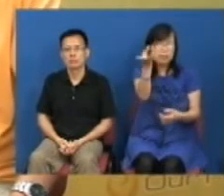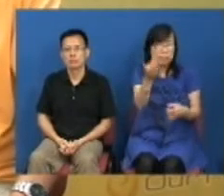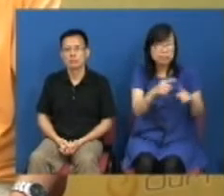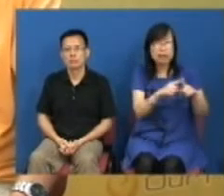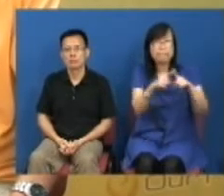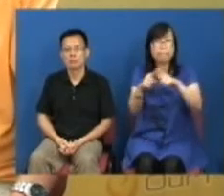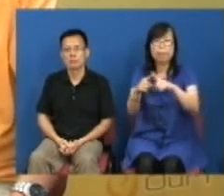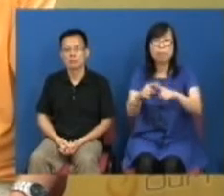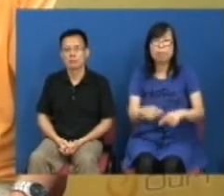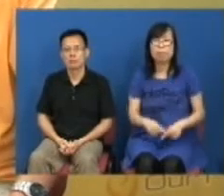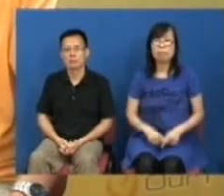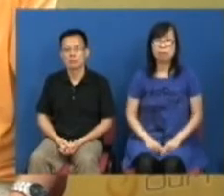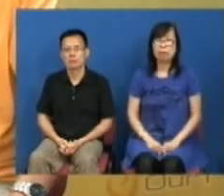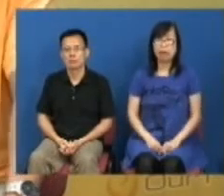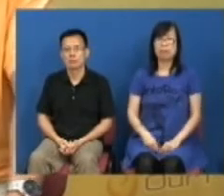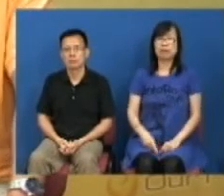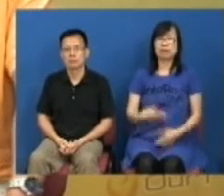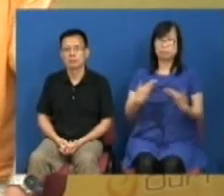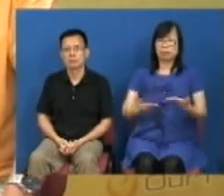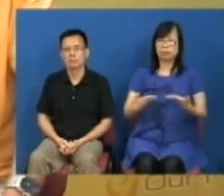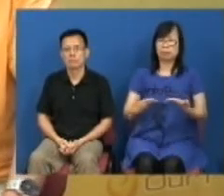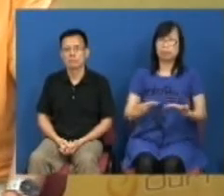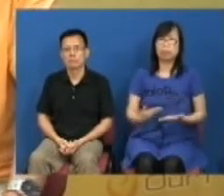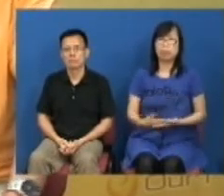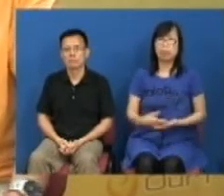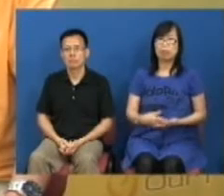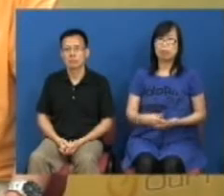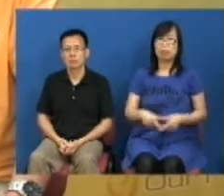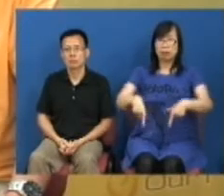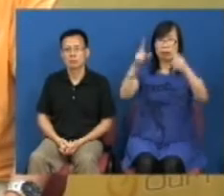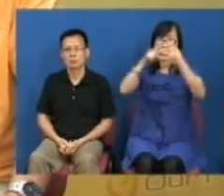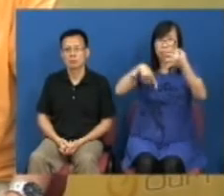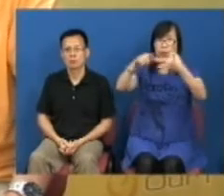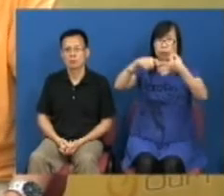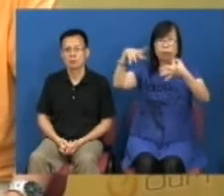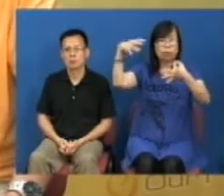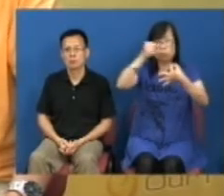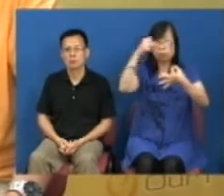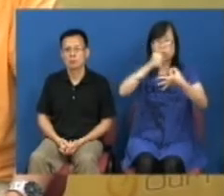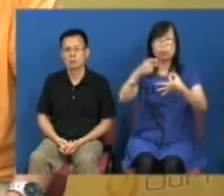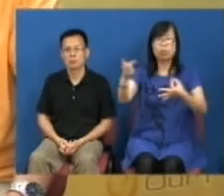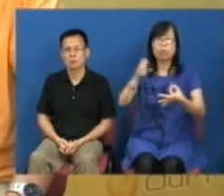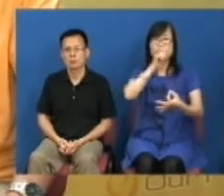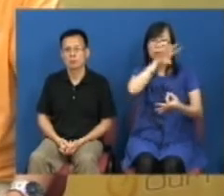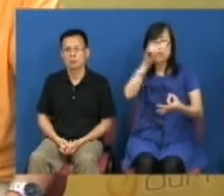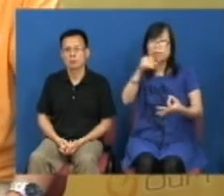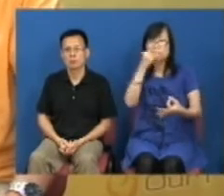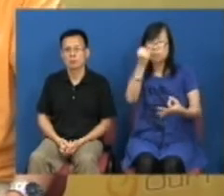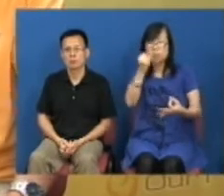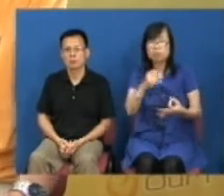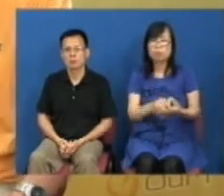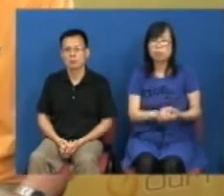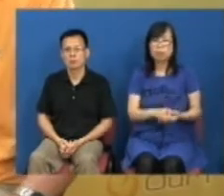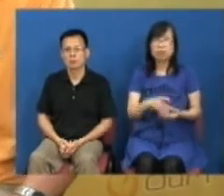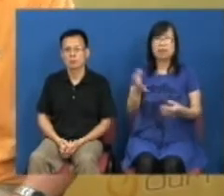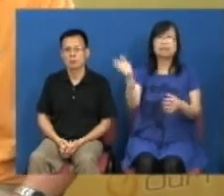是浪浪地有一个重击今时今日的林瑞联局长其实也是这样讲得难听些或者通俗些其实